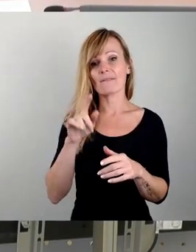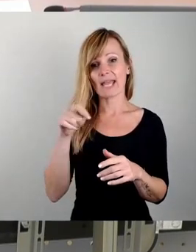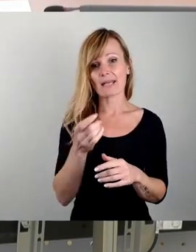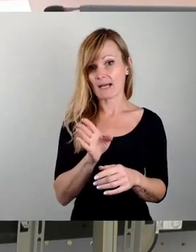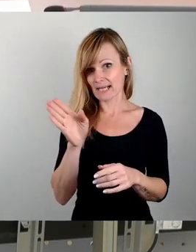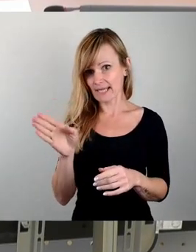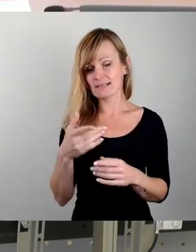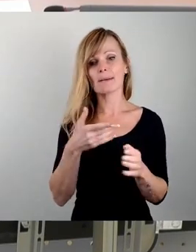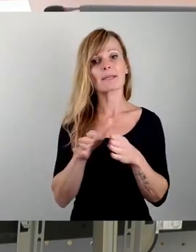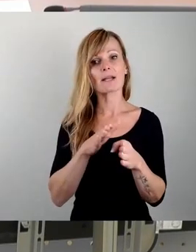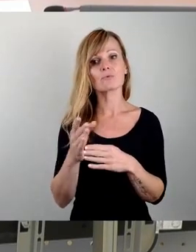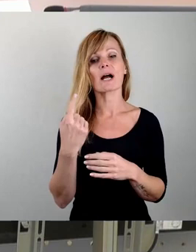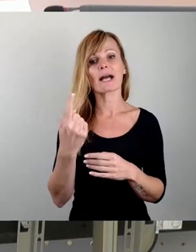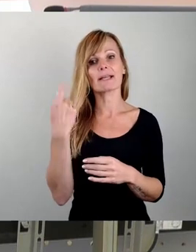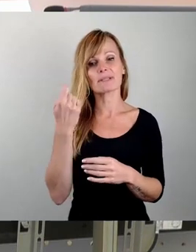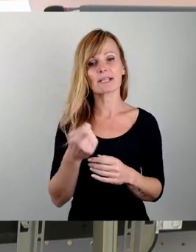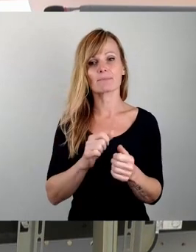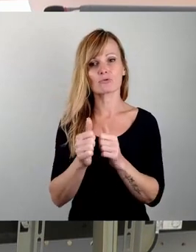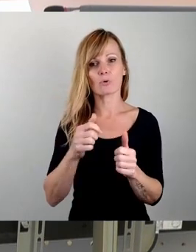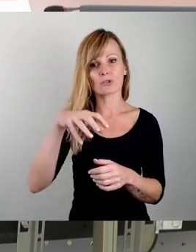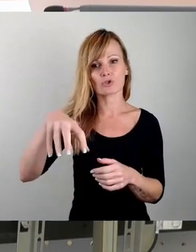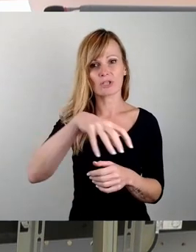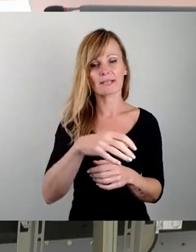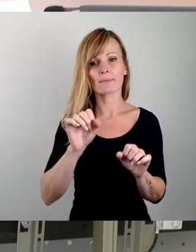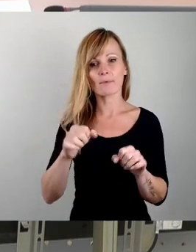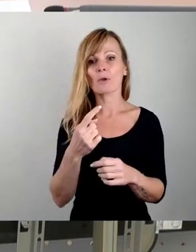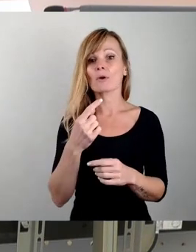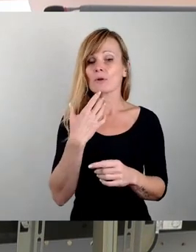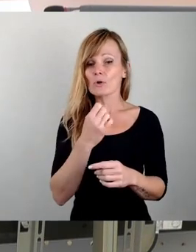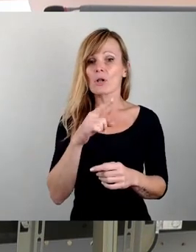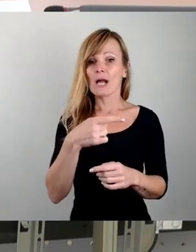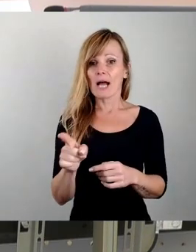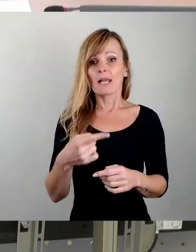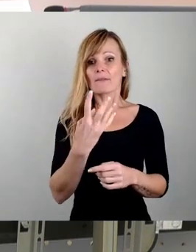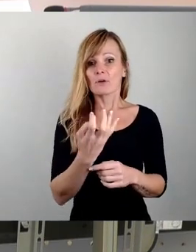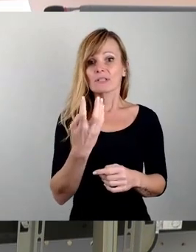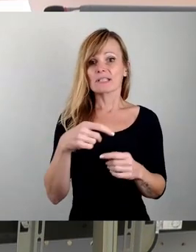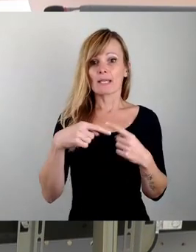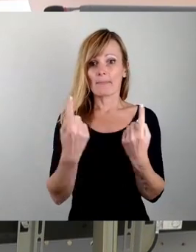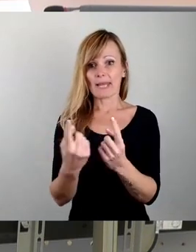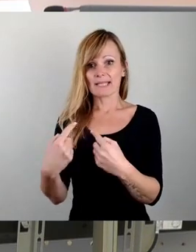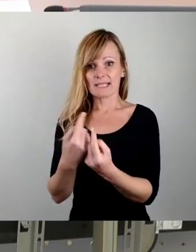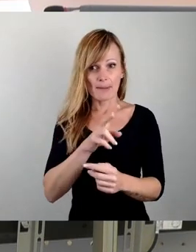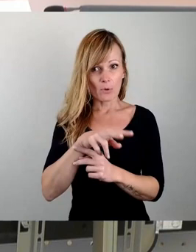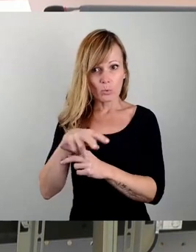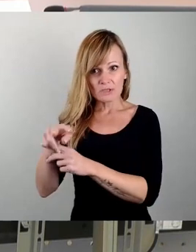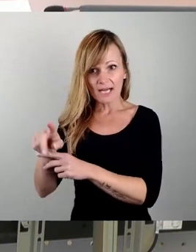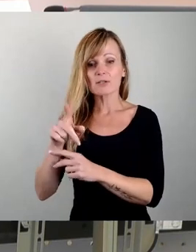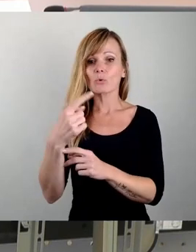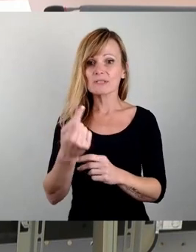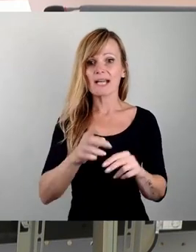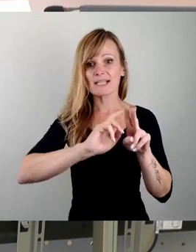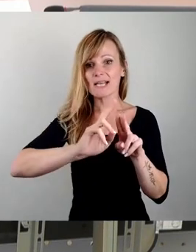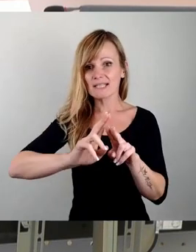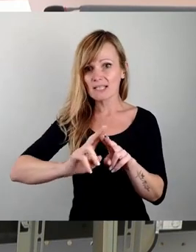der Eigenbetrieb Sportstätten möge erstens alle 40 Kunstrasenplätze begutachten und zweitens anschließend ein